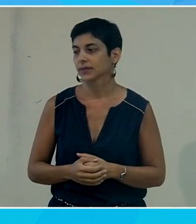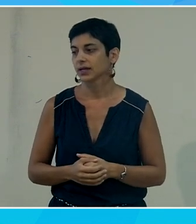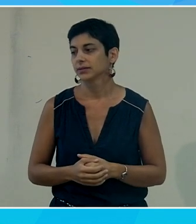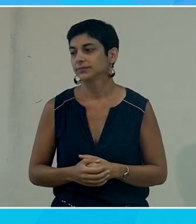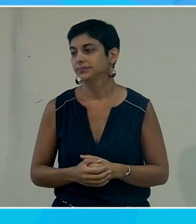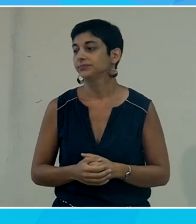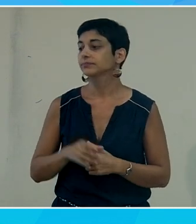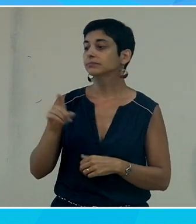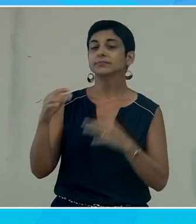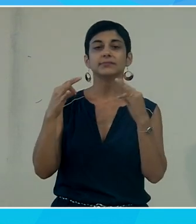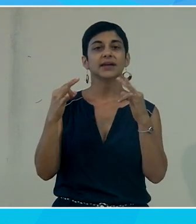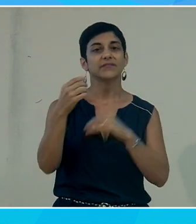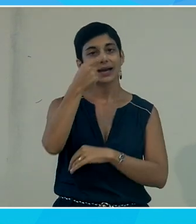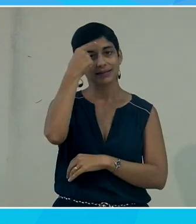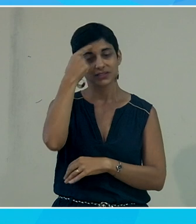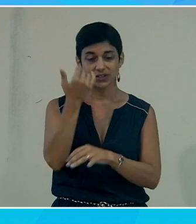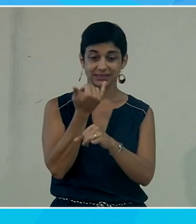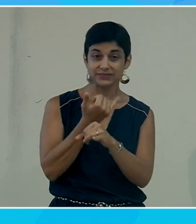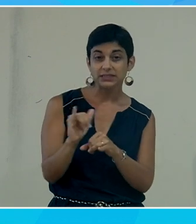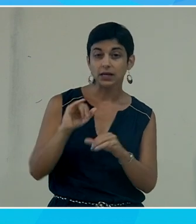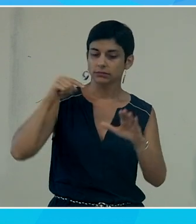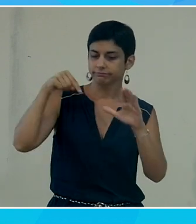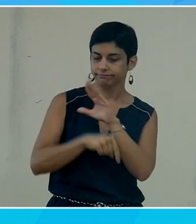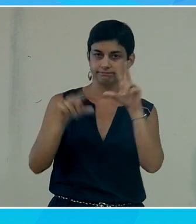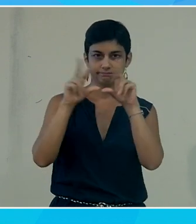sur l'intelligence artificielle je n'irai pas beaucoup beaucoup plus loin